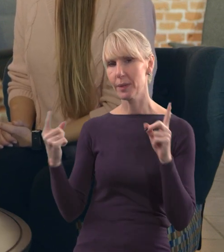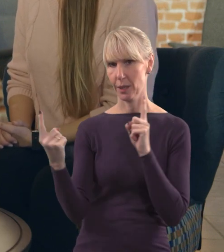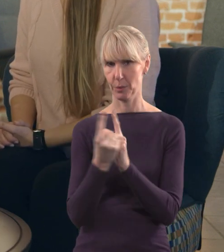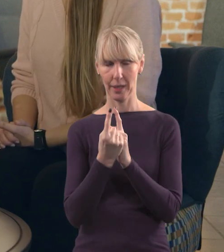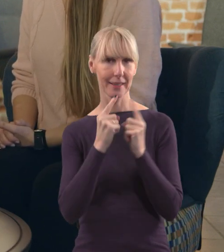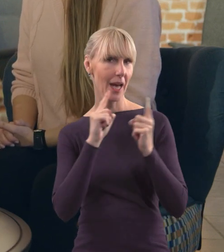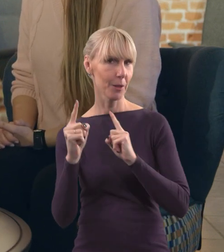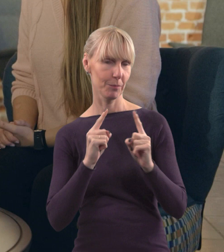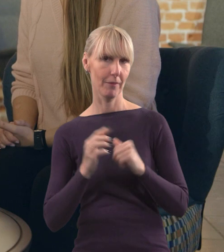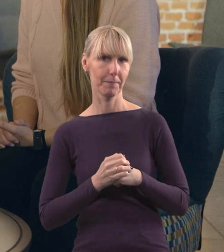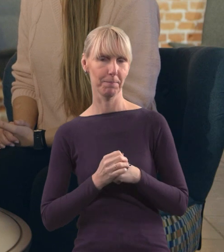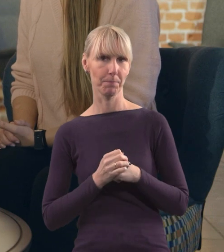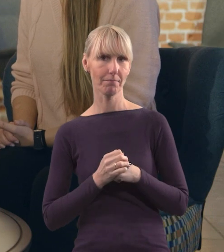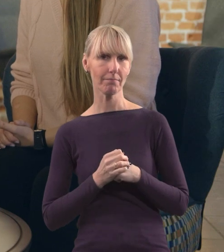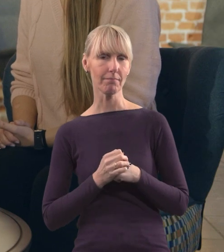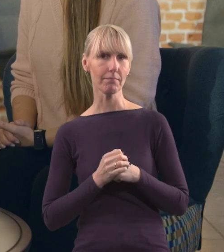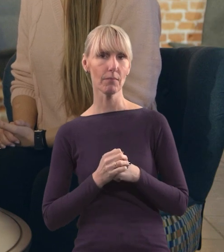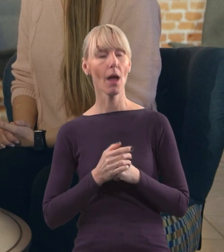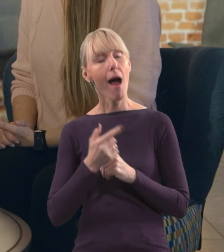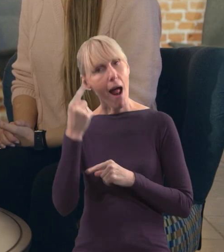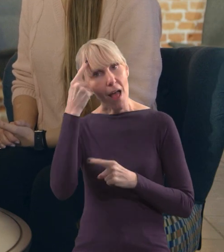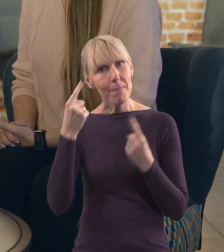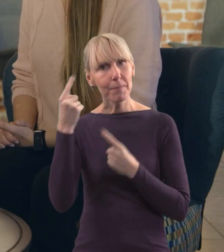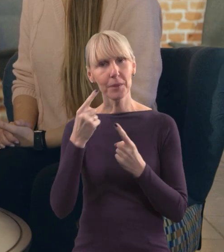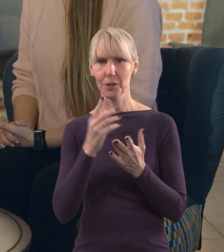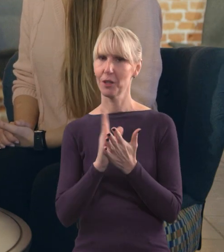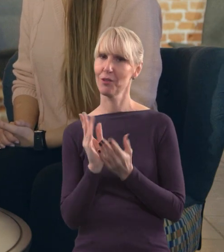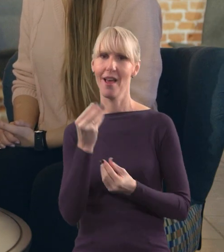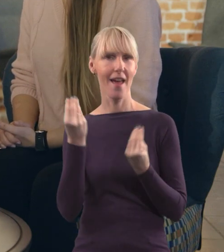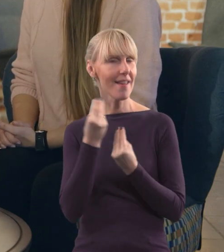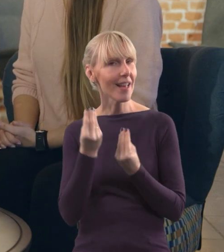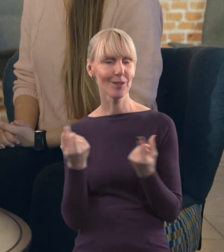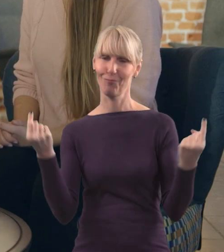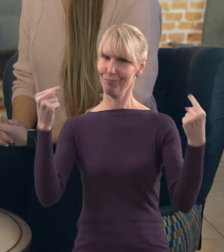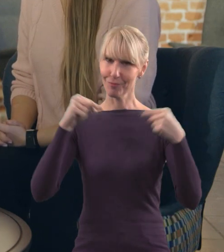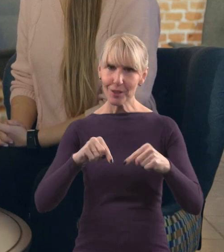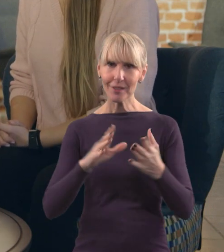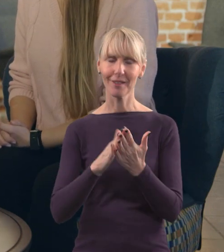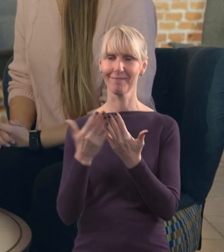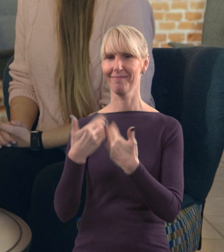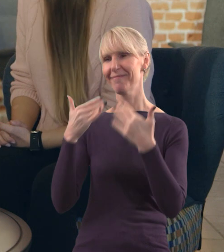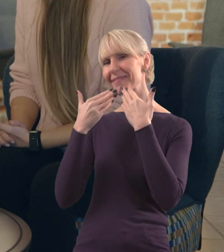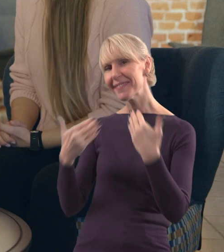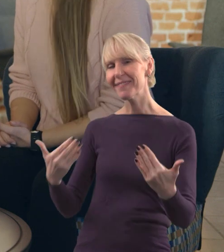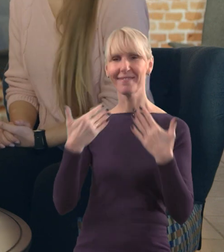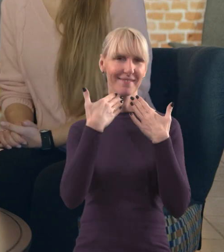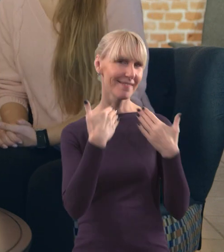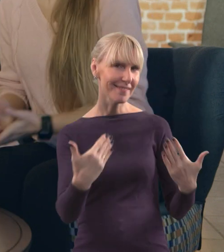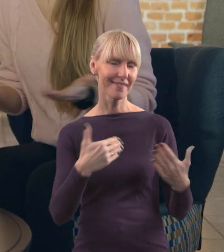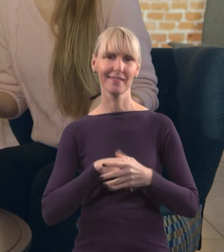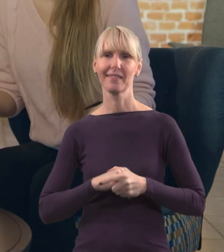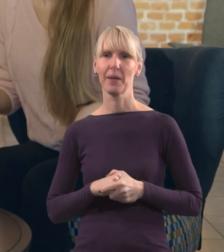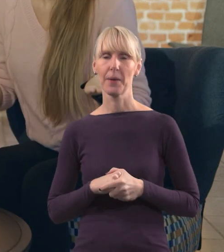za rozmowę. To ja dziękuję. Myślę, że jeszcze niejednokrotnie tutaj wrócimy. Zajrzyjcie do nas, będziemy zaszczyceni. Dziękujemy.